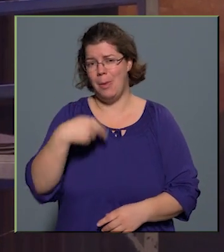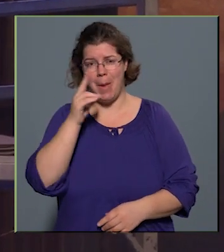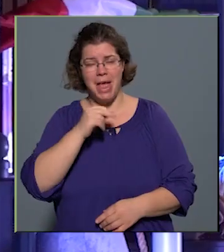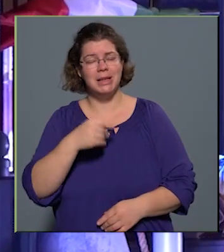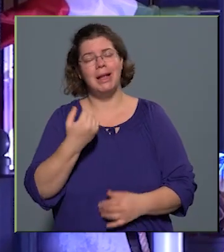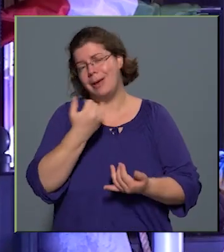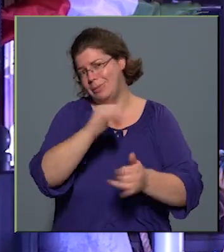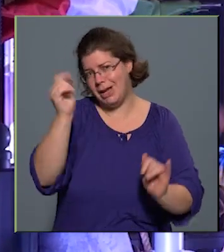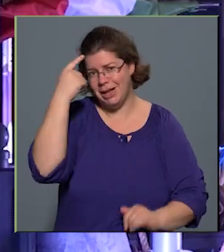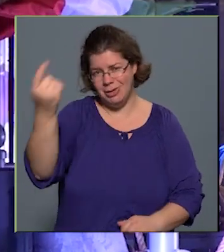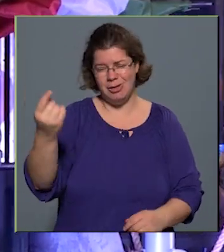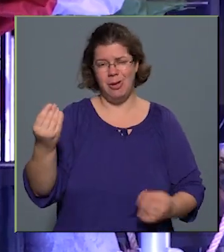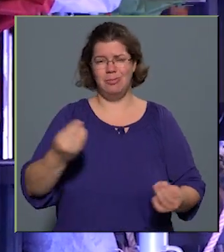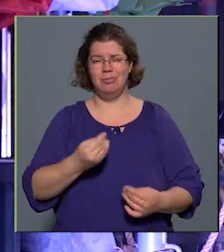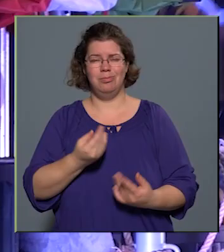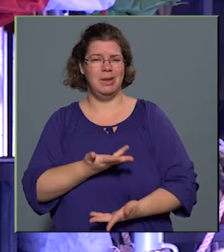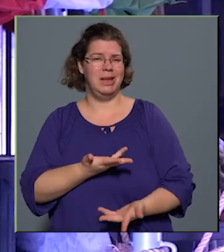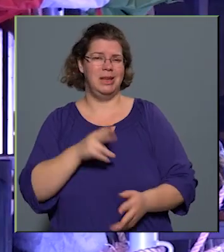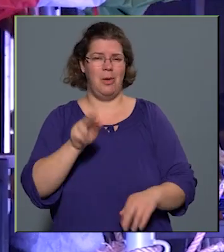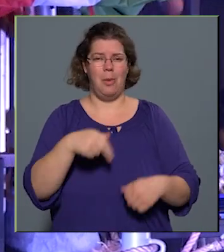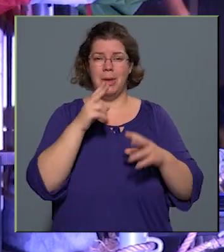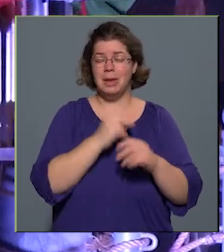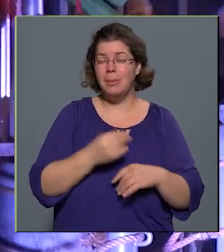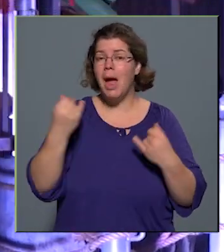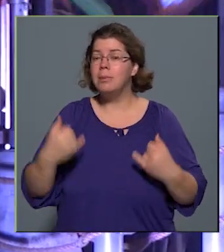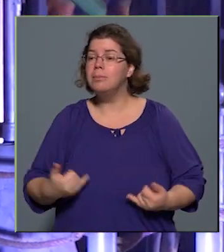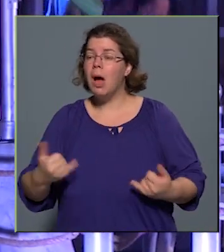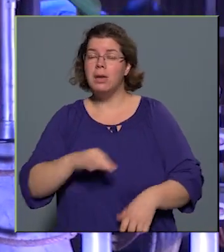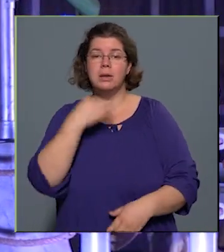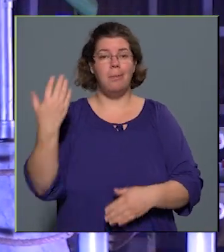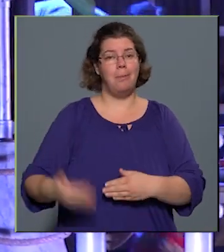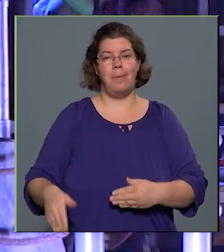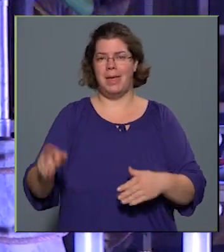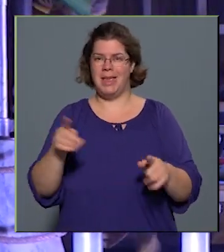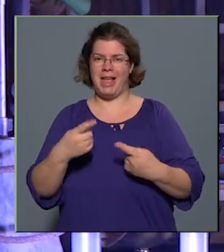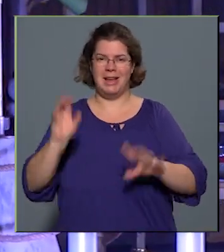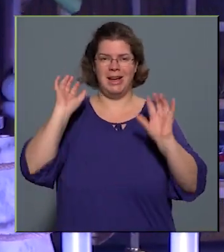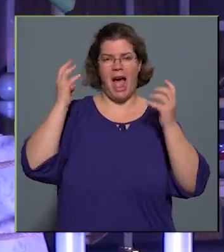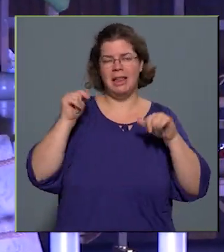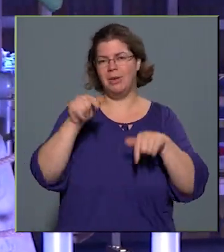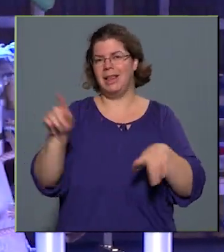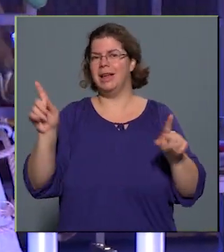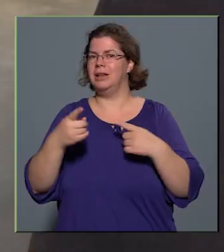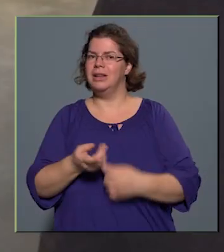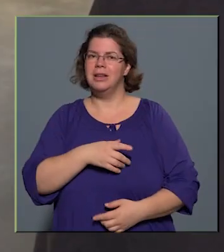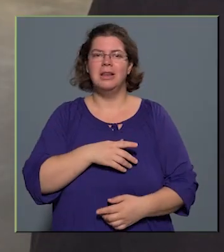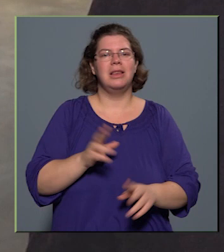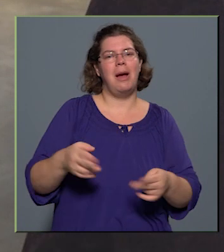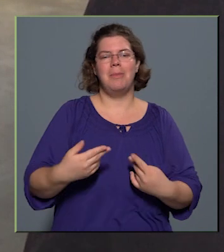hát mindenki tudja, miről beszélek, hiszen a máj napig a rádiók játszák ezeket a dalokat, igazán nem lehet olyan házi büli,